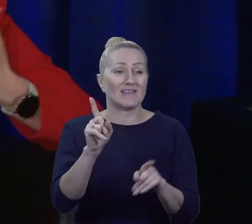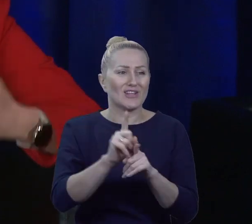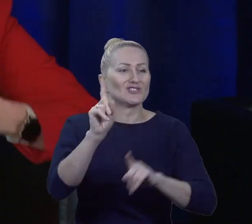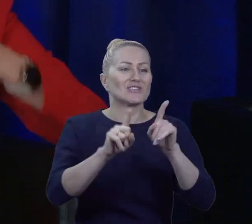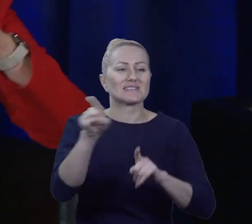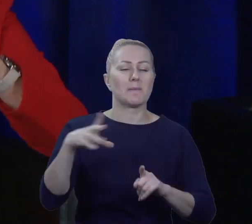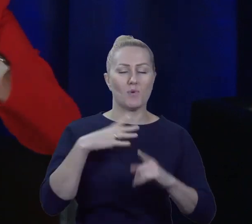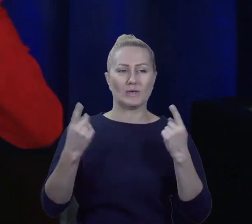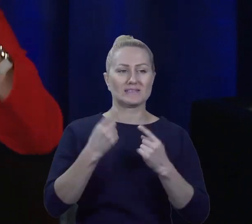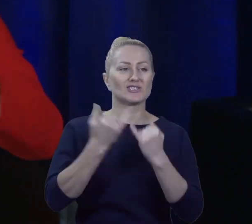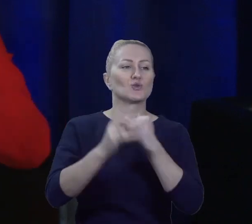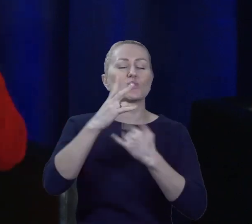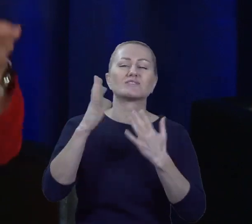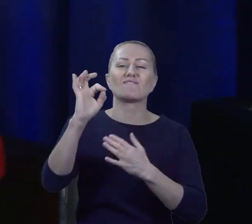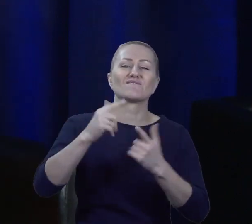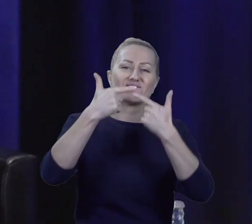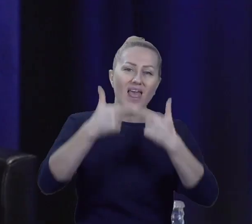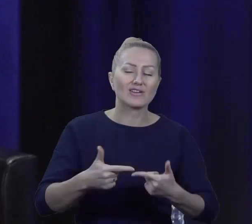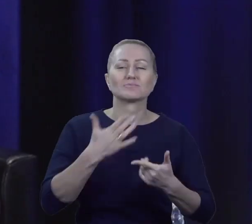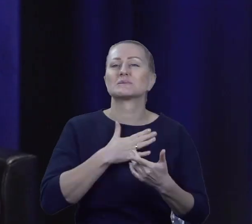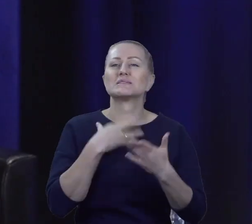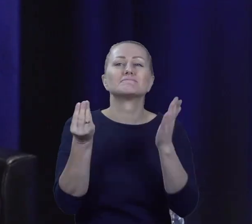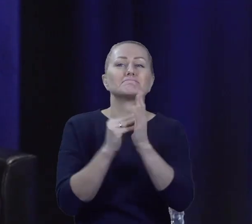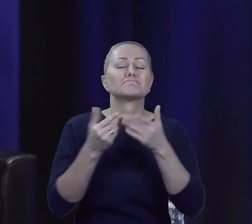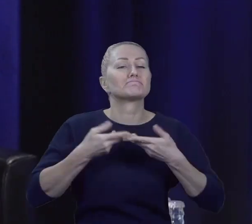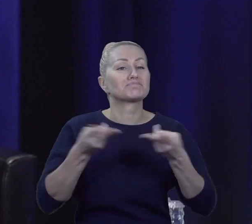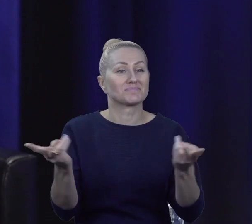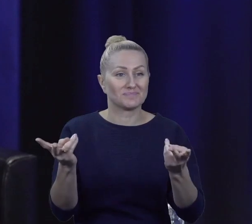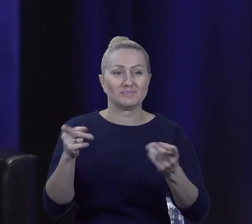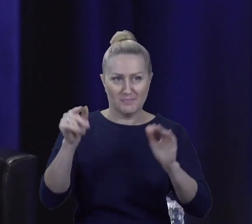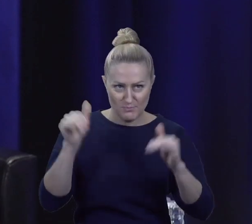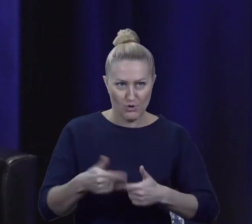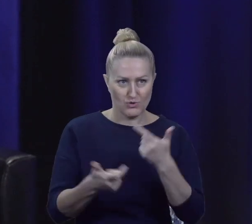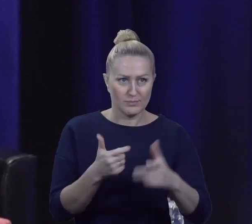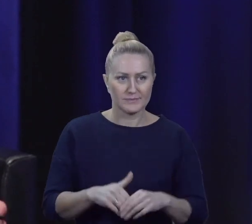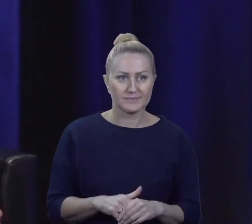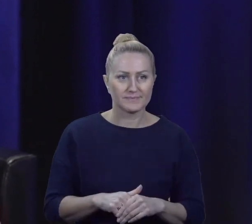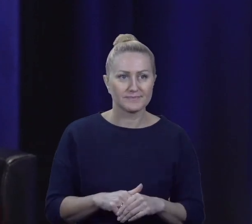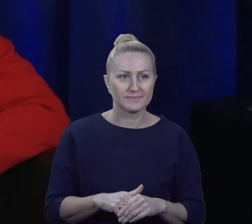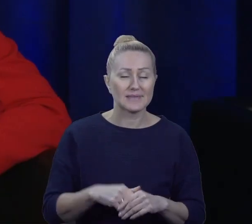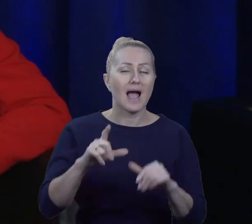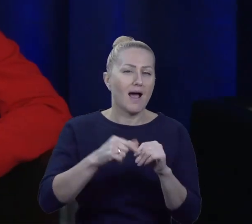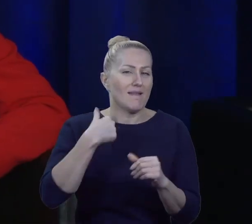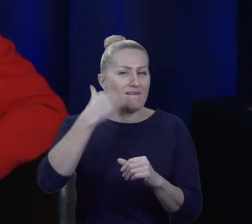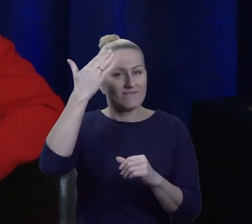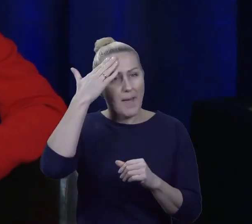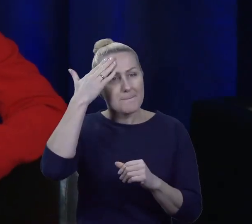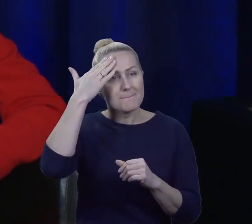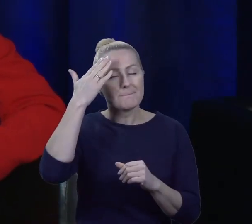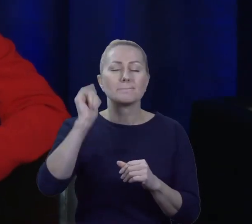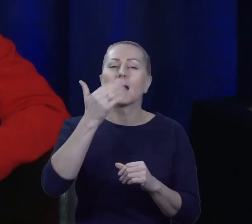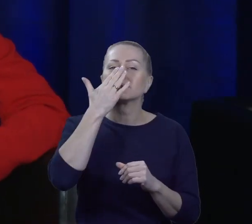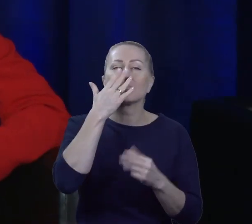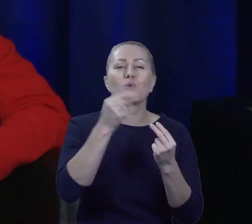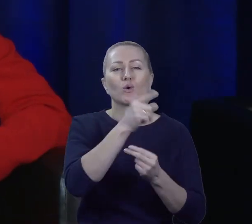że jeżeli ktoś chciał swój wiersz, cokolwiek zamieścić takiego, to też tak się działo, ale mam świadomość tego, w jaki sposób takie gazetki są